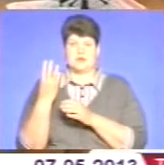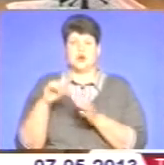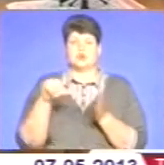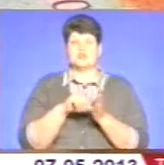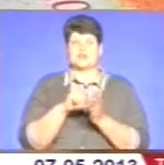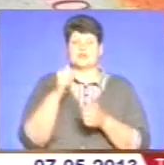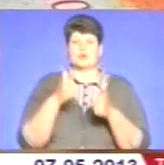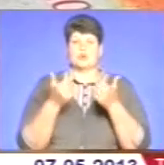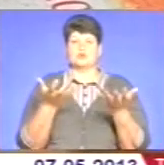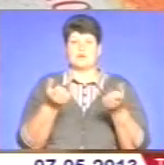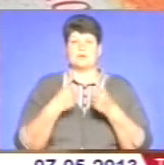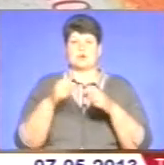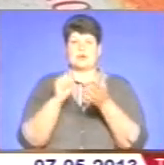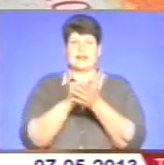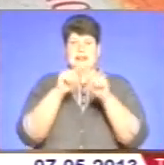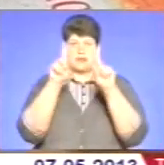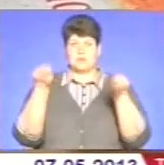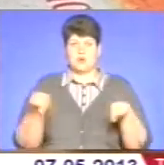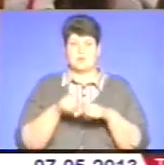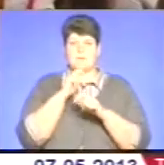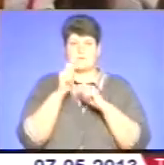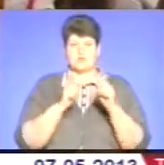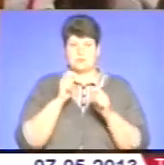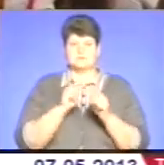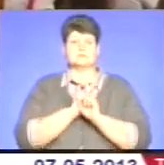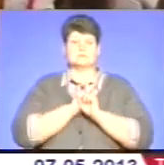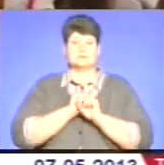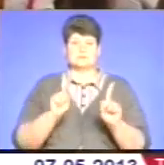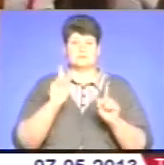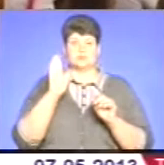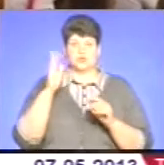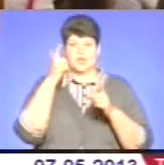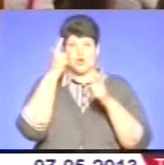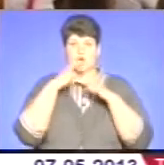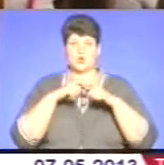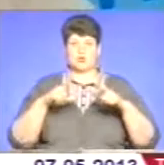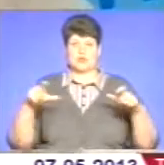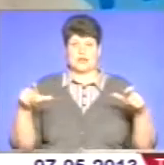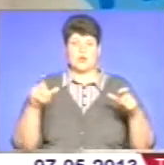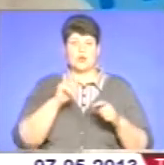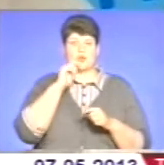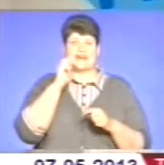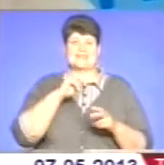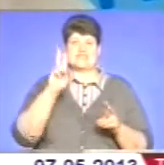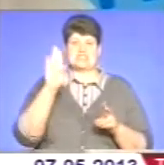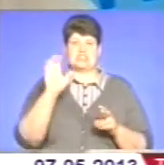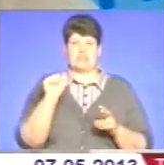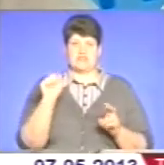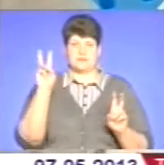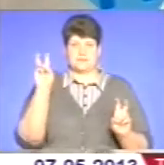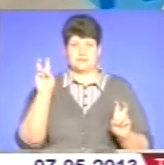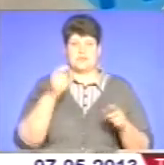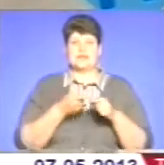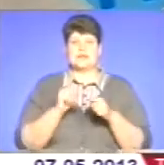конкурсу отримають дипломи і подарунки. Родзинкою фестивалю стане рушник українства. Це буде посередині